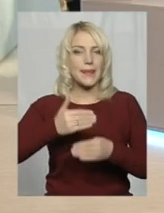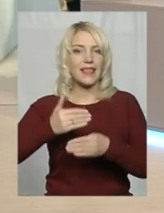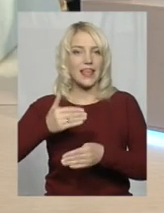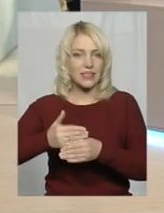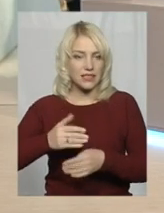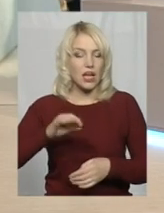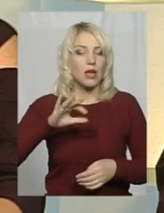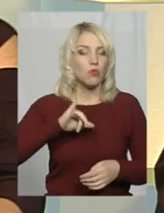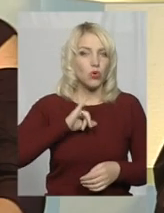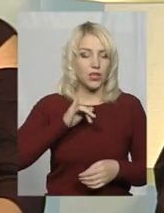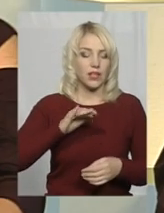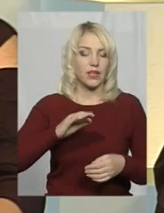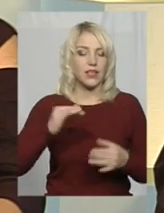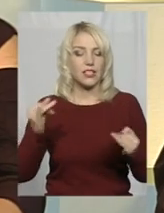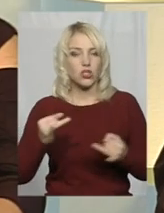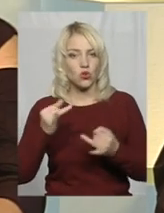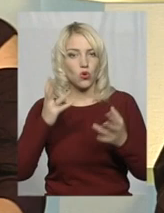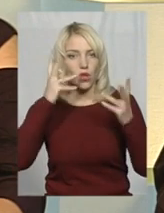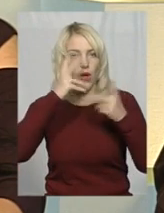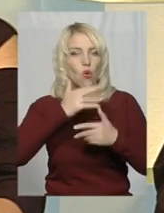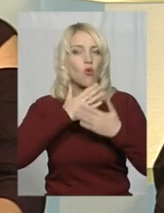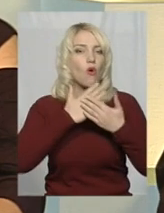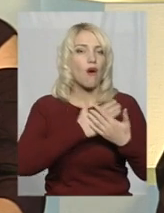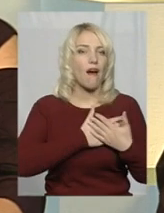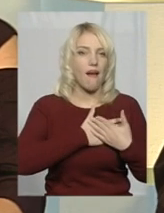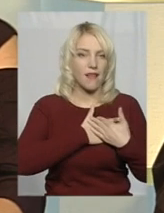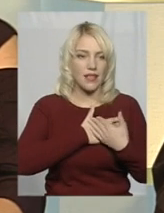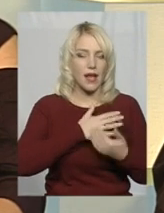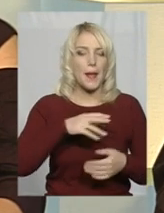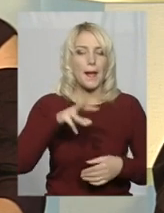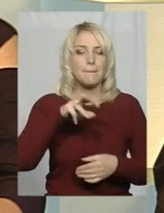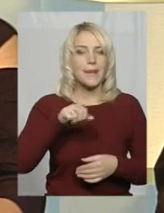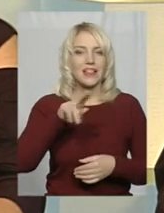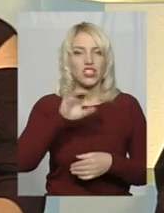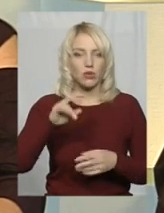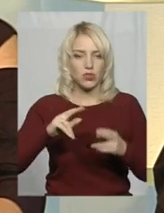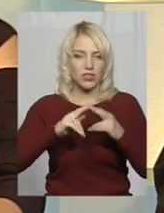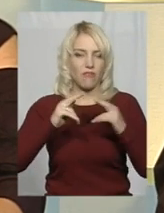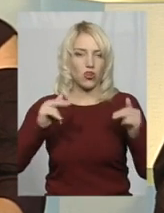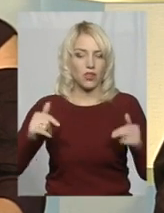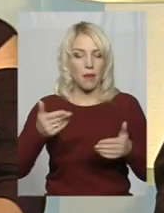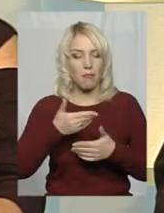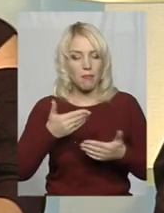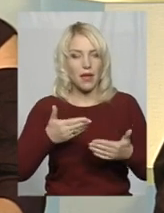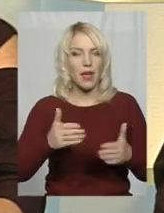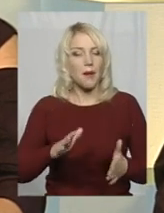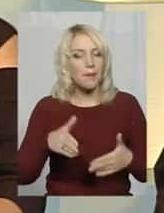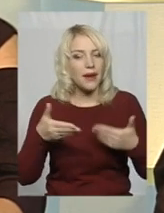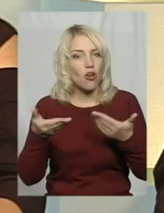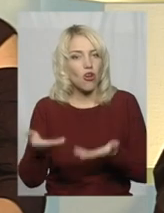герої історії кохання Межибіжської фортеці. Ми пригощали наших гостей гарбузовою